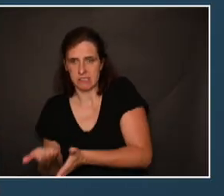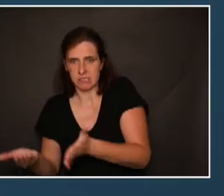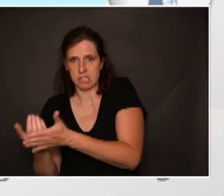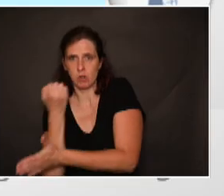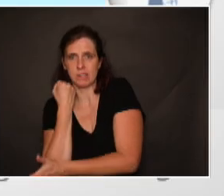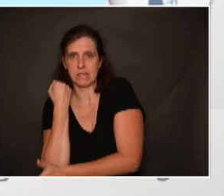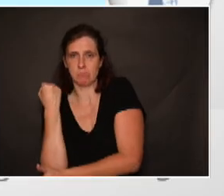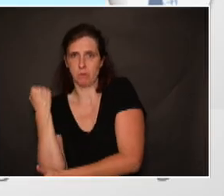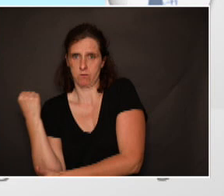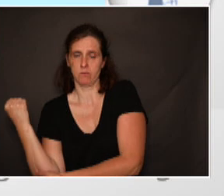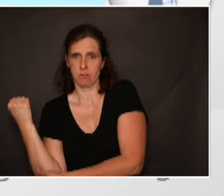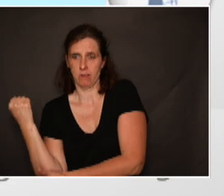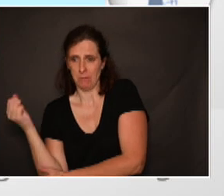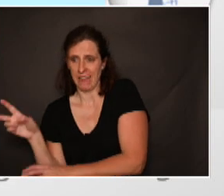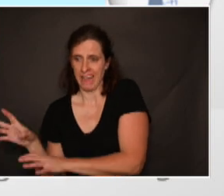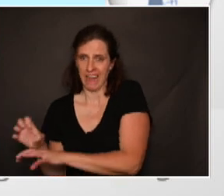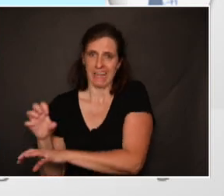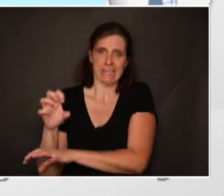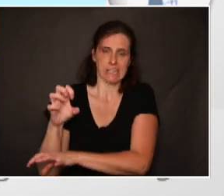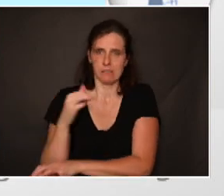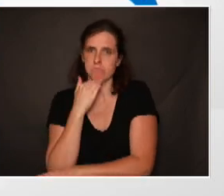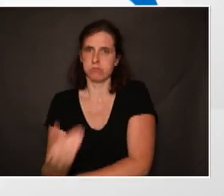dépendance qu'elle ne pourra pas récupérer.